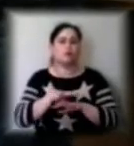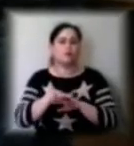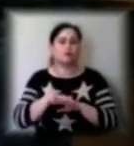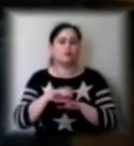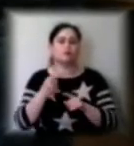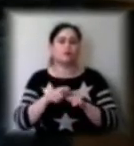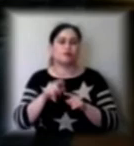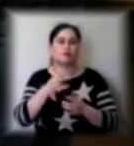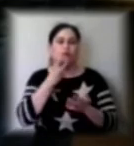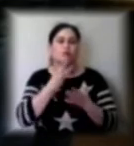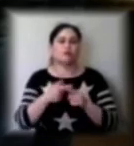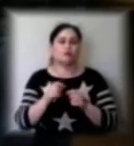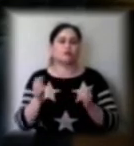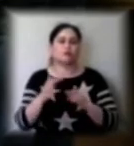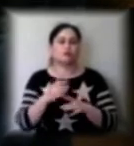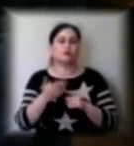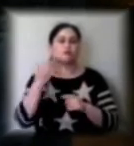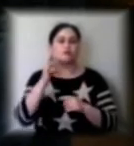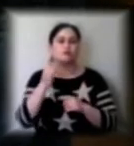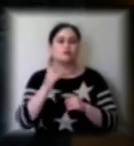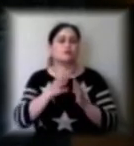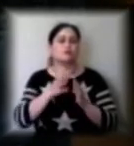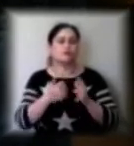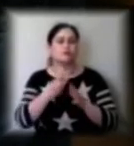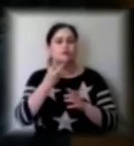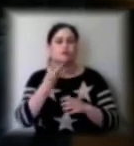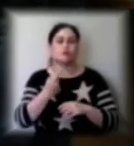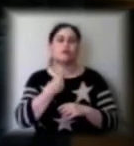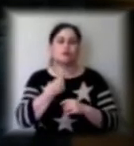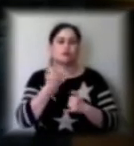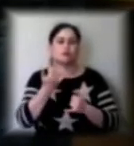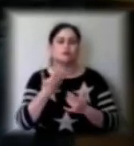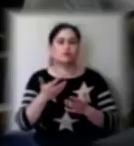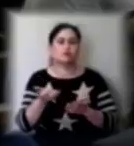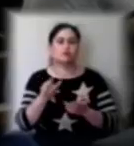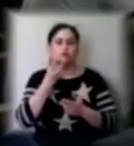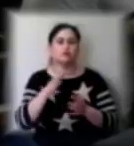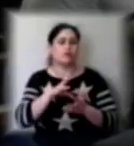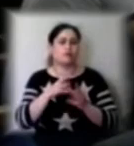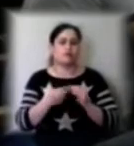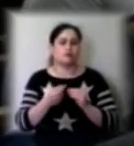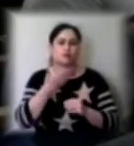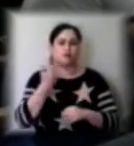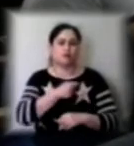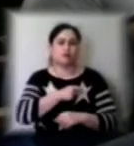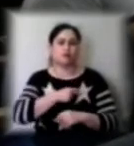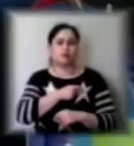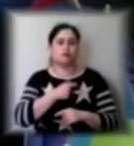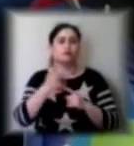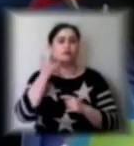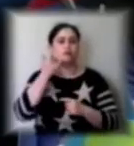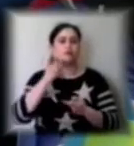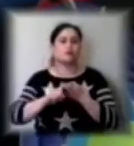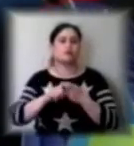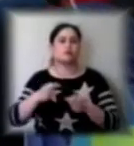зібралось. На минулій сесії не вистачило чи два, чи три голоси. Сьогодні взагалі не вистачило депутатів. Телефоном ми зв'язалися з депутатами, яких